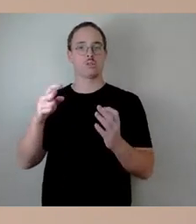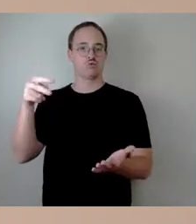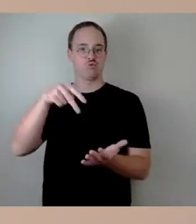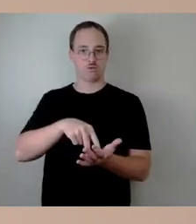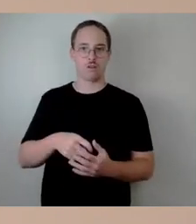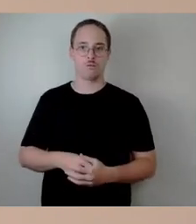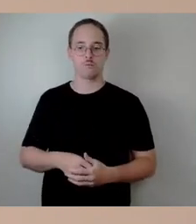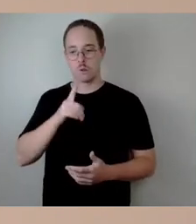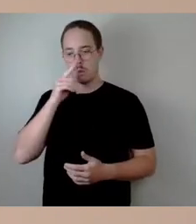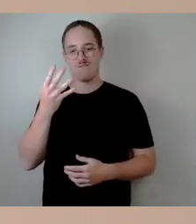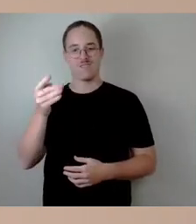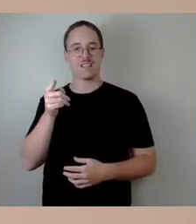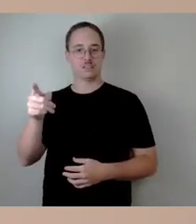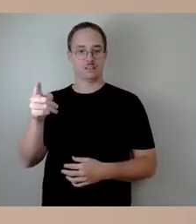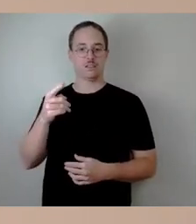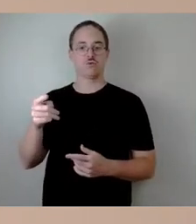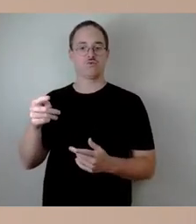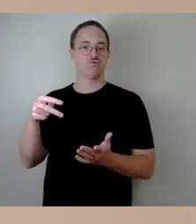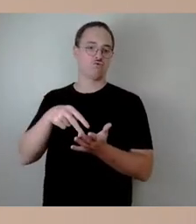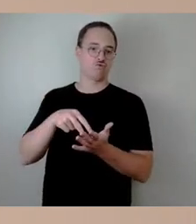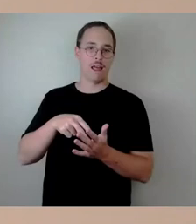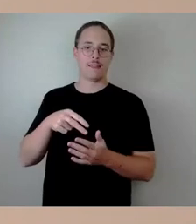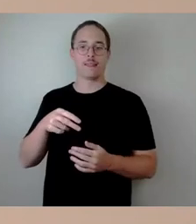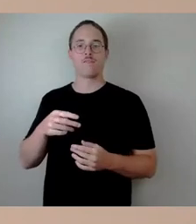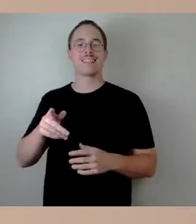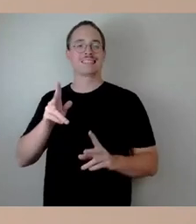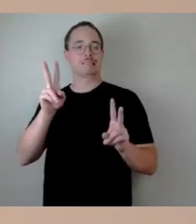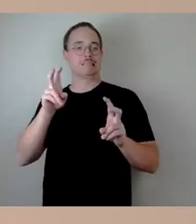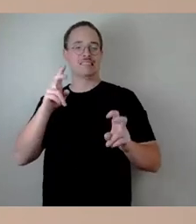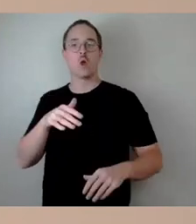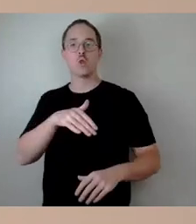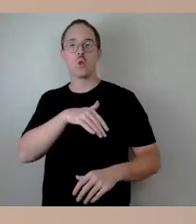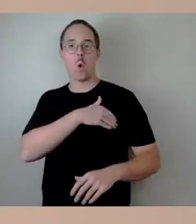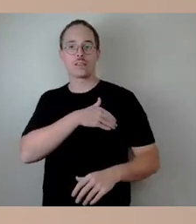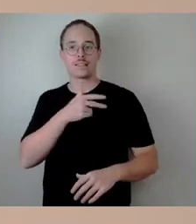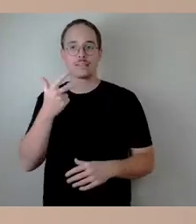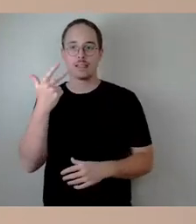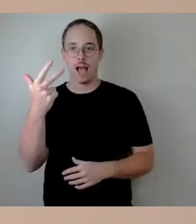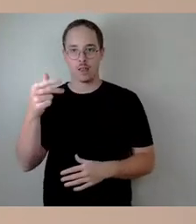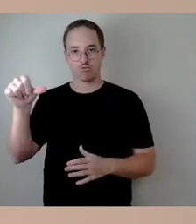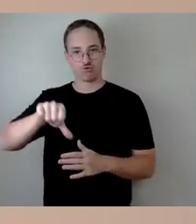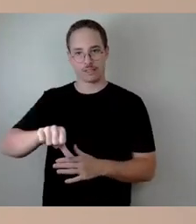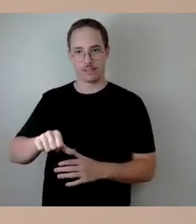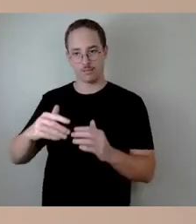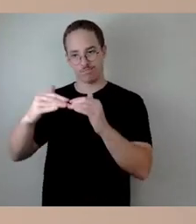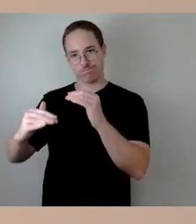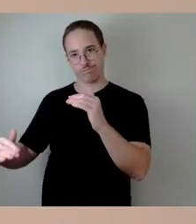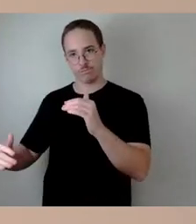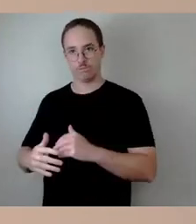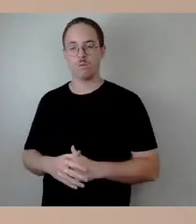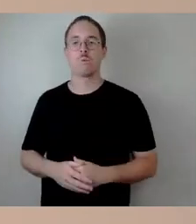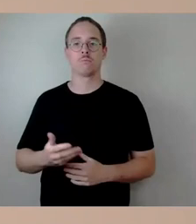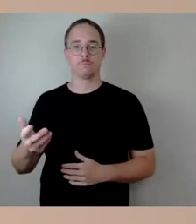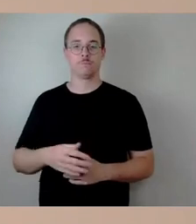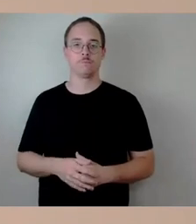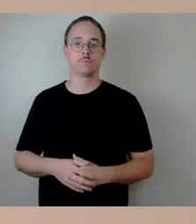kritischen Zustand, Note 3 und schlechter. Im Bundesvergleich ist es so, dass 12 Prozent der deutschen Brücken im kritischen Zustand sind und